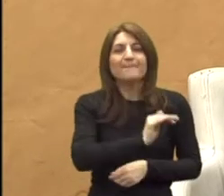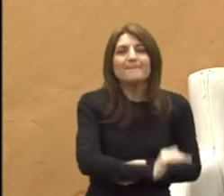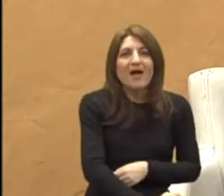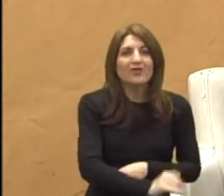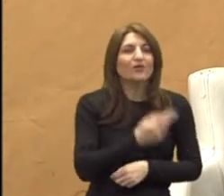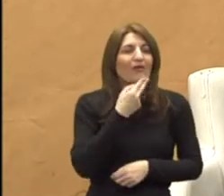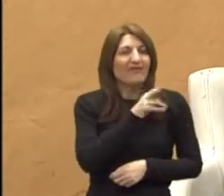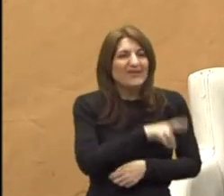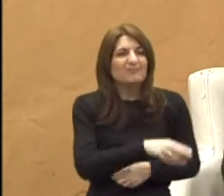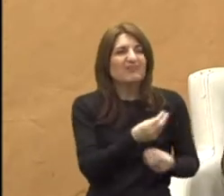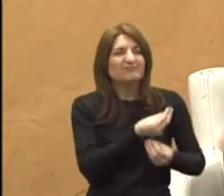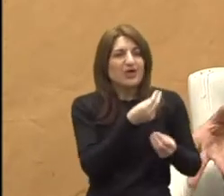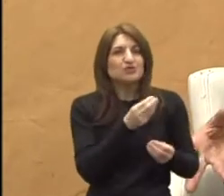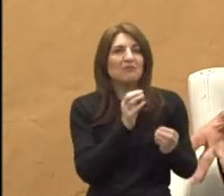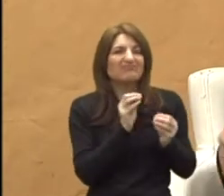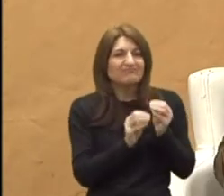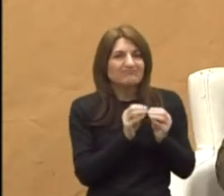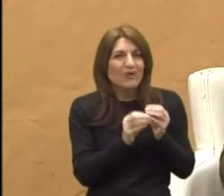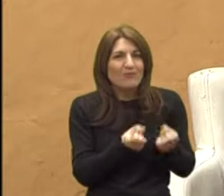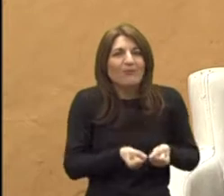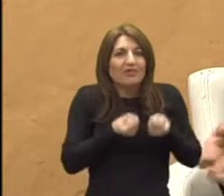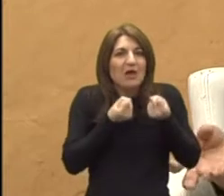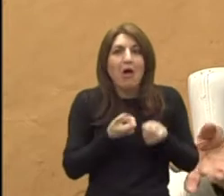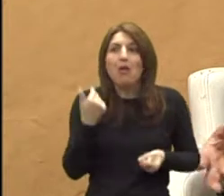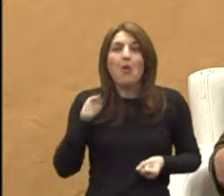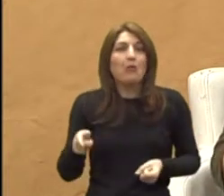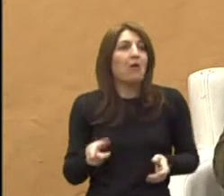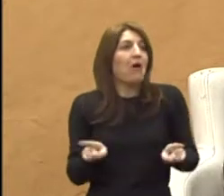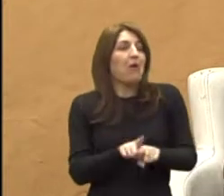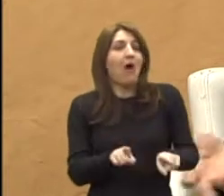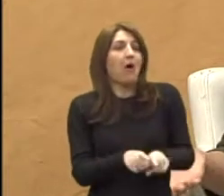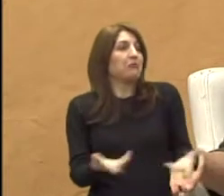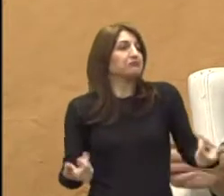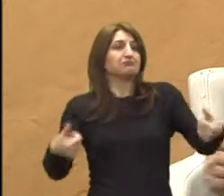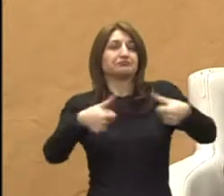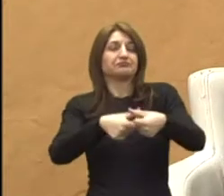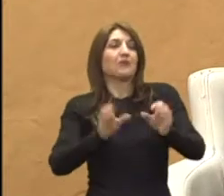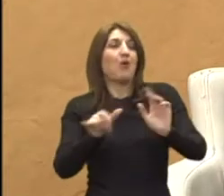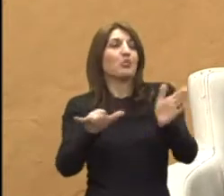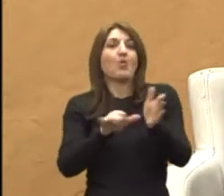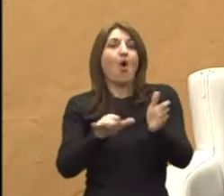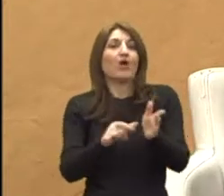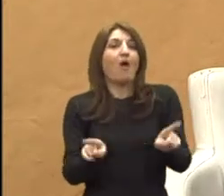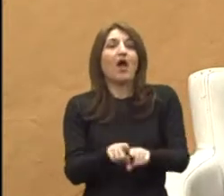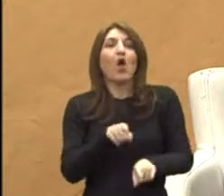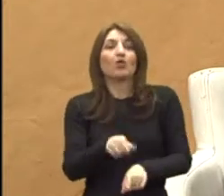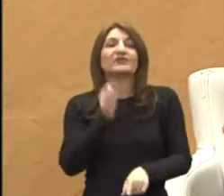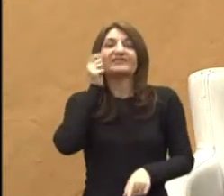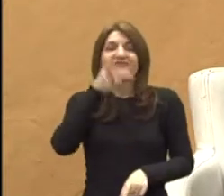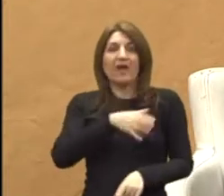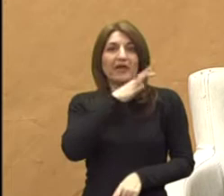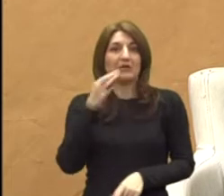ima određenih teškoća. Ona ga je prihvatila ko da je to radi svaki dan. I